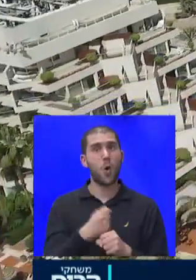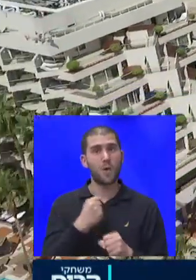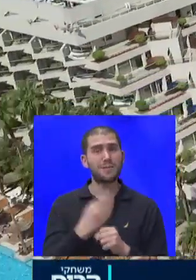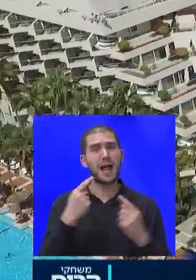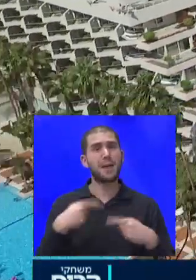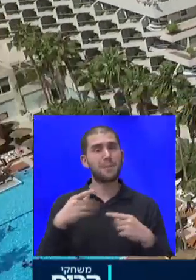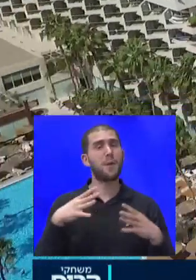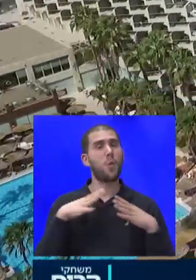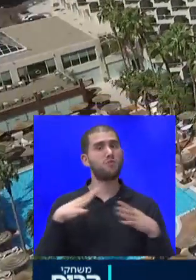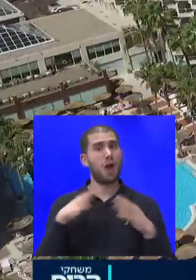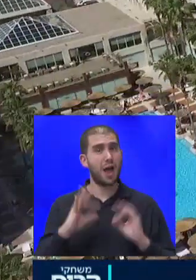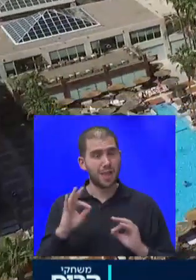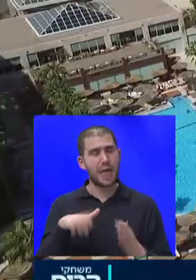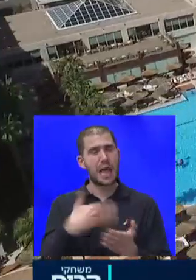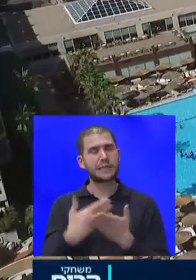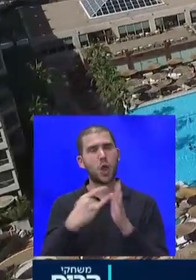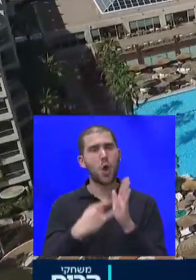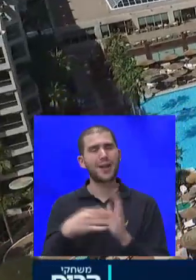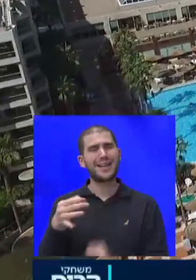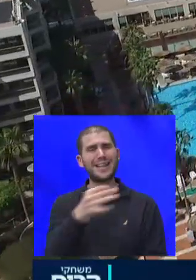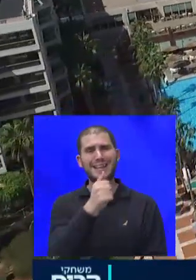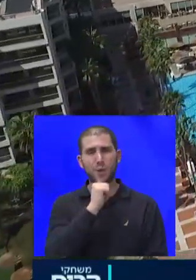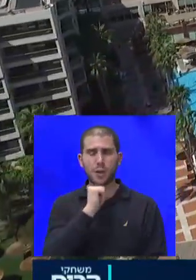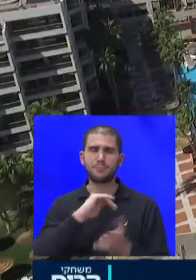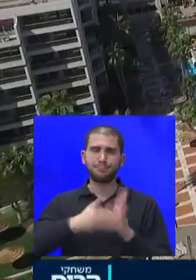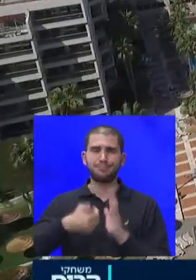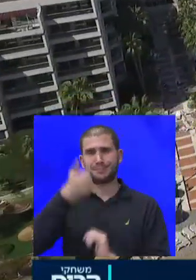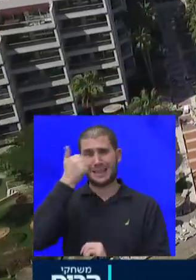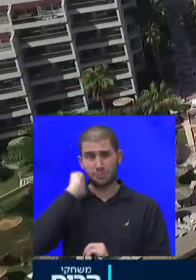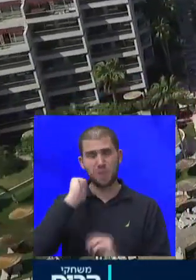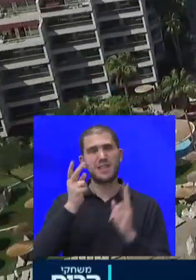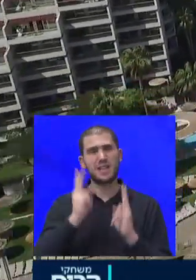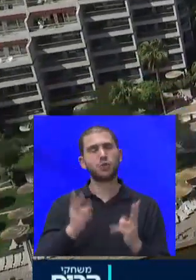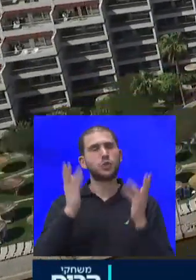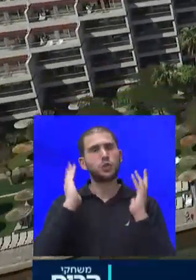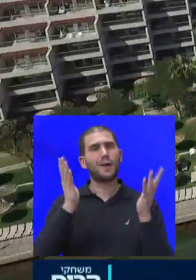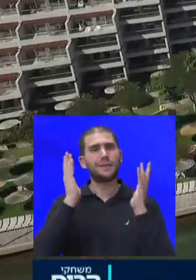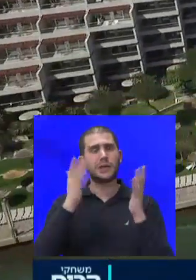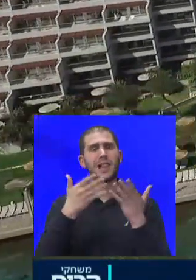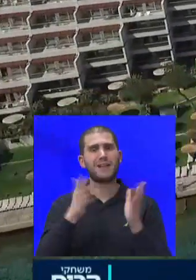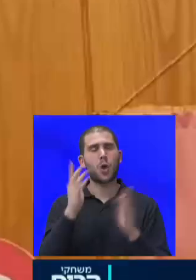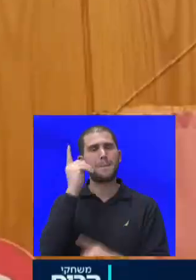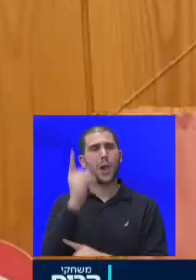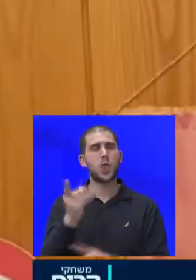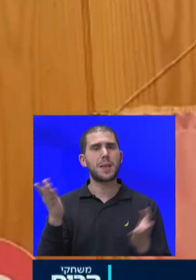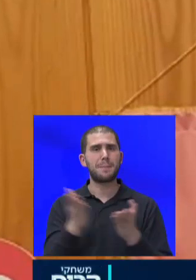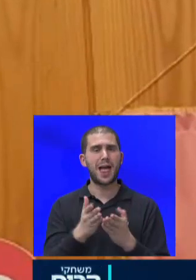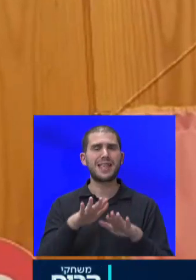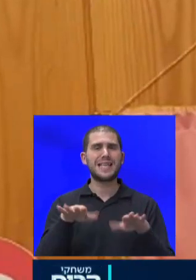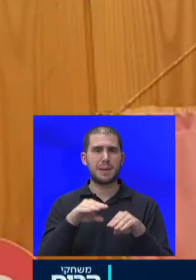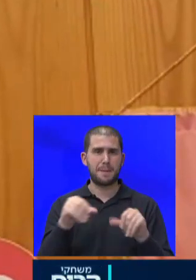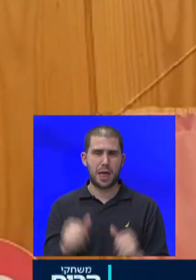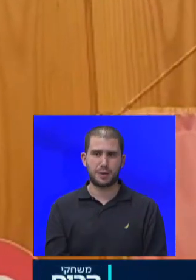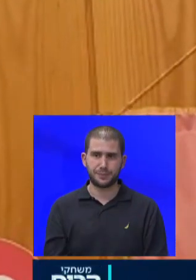הצעת חוק ההיאים הירוקים עברה אמש, ותאפשר סוף סוף את פתיחת המלונות באלת ובים המלח. העיר אלת